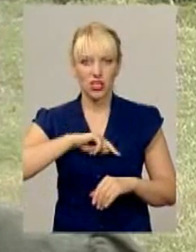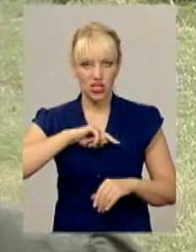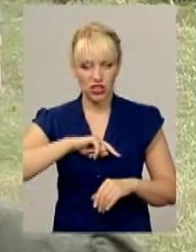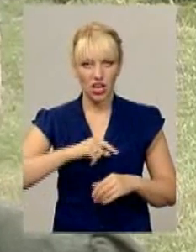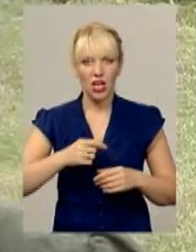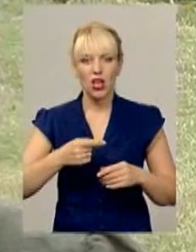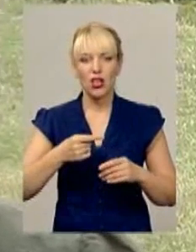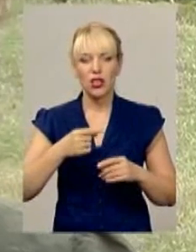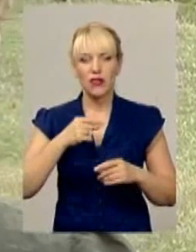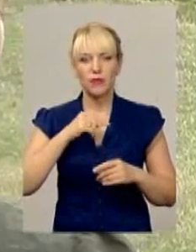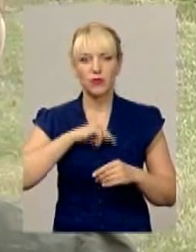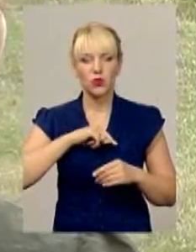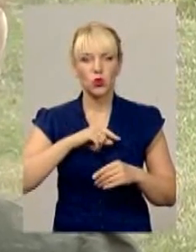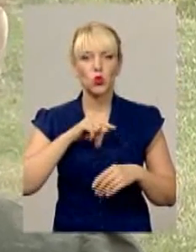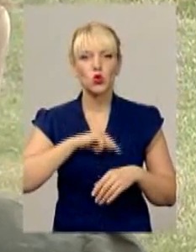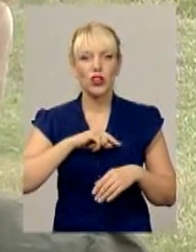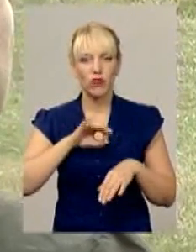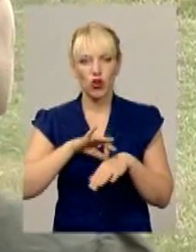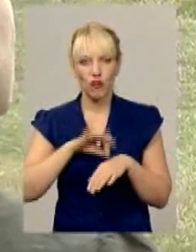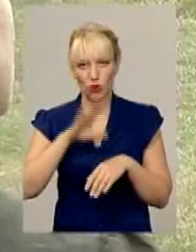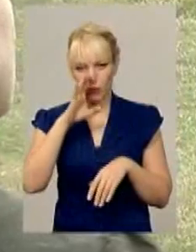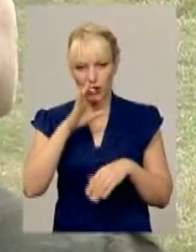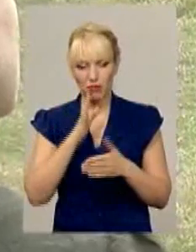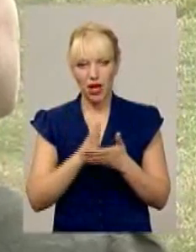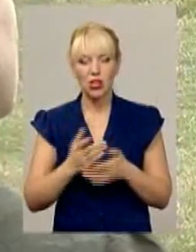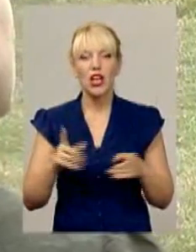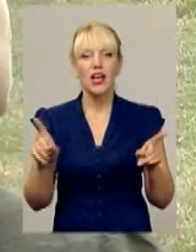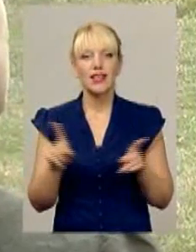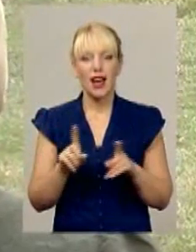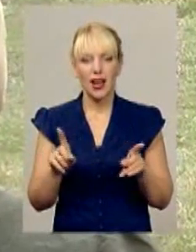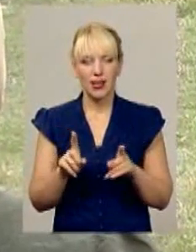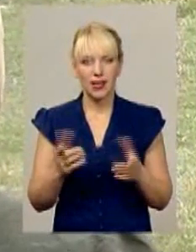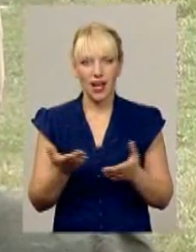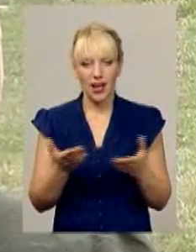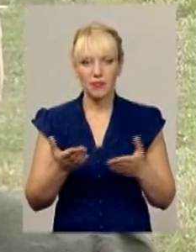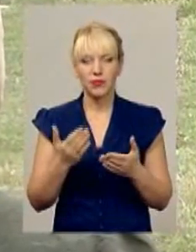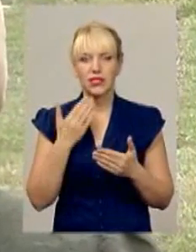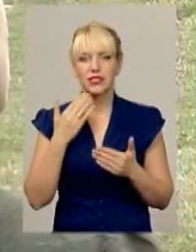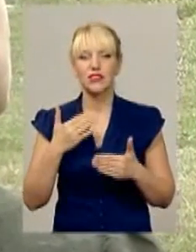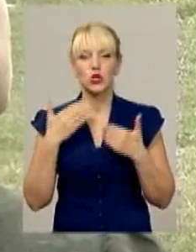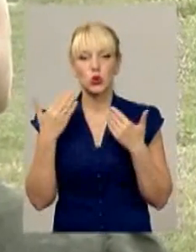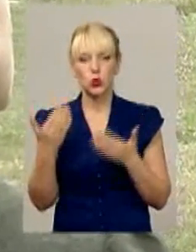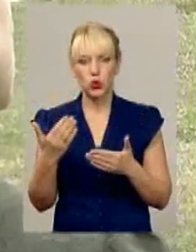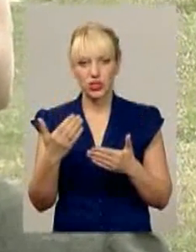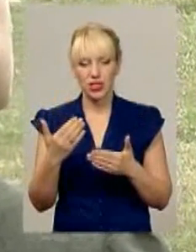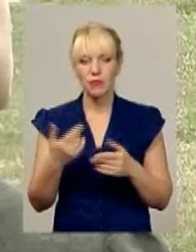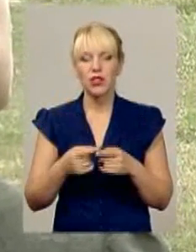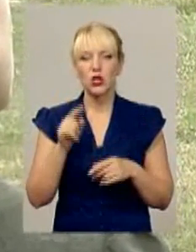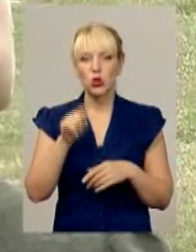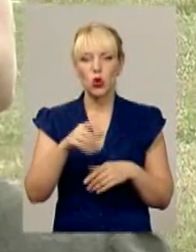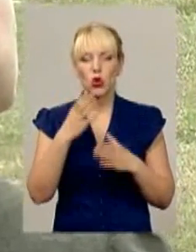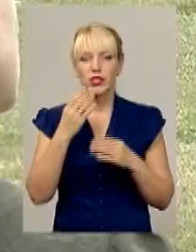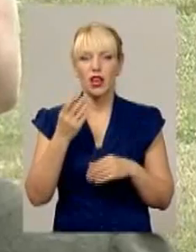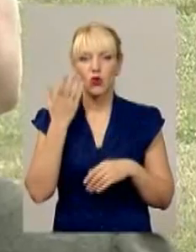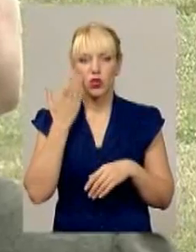хворобу мали. Таку погану, тяжку хворобу, яка звернулися були, того же дня, коли ця